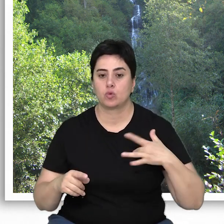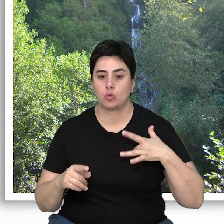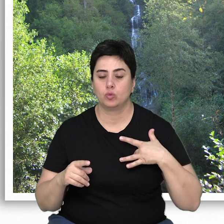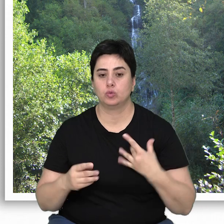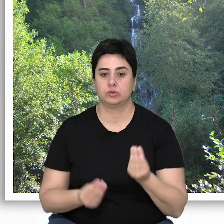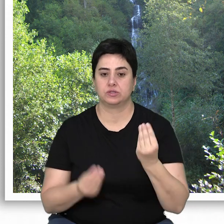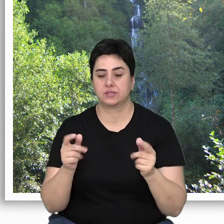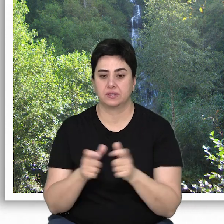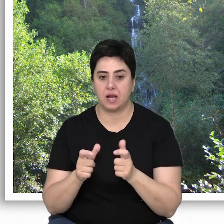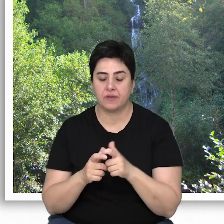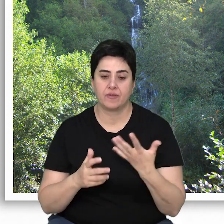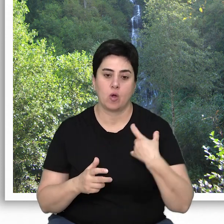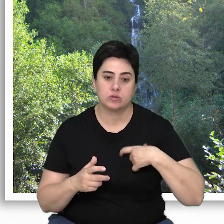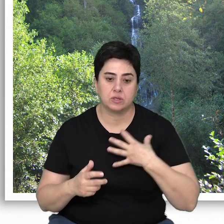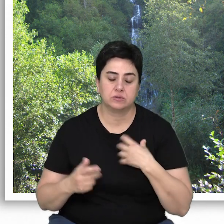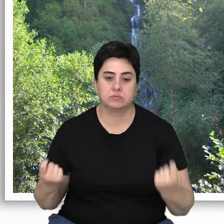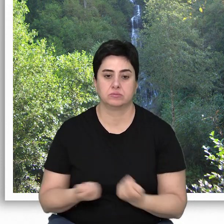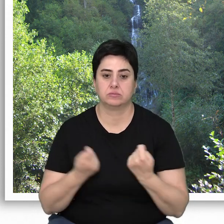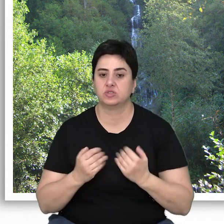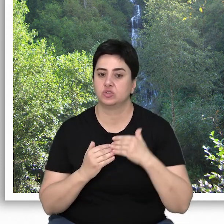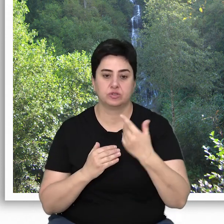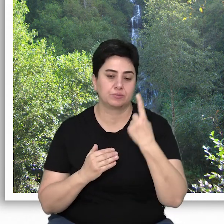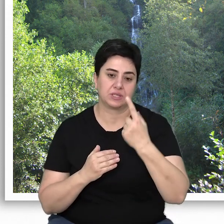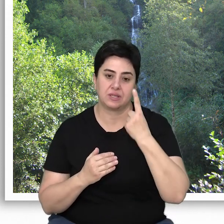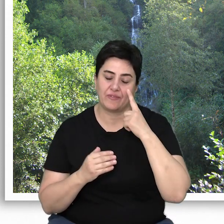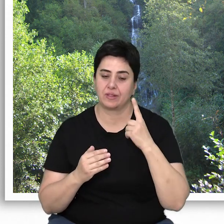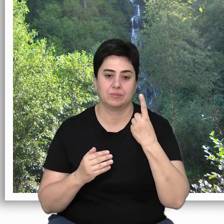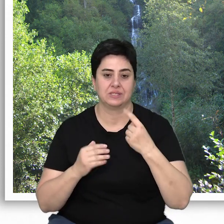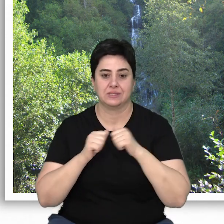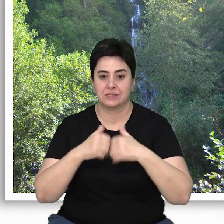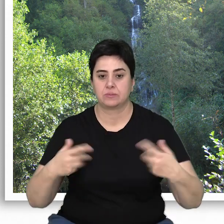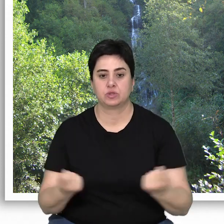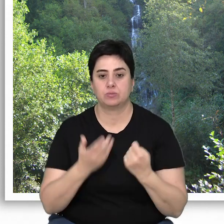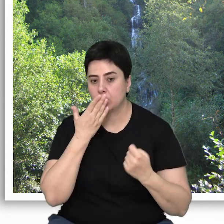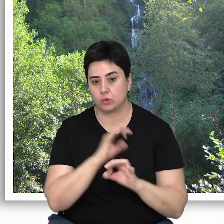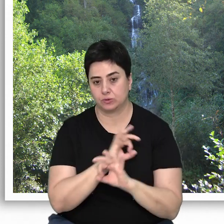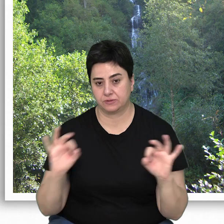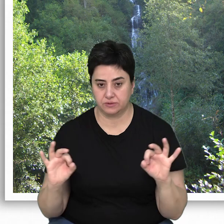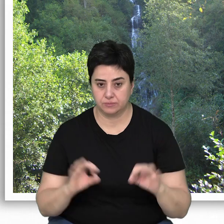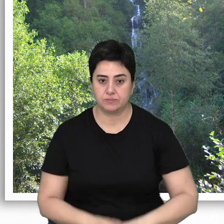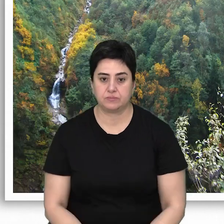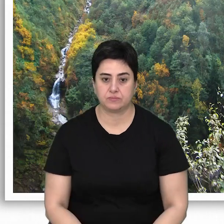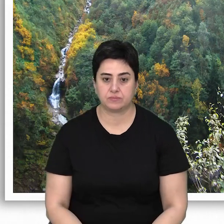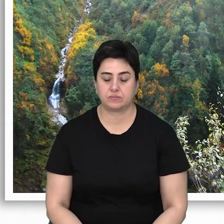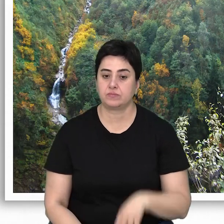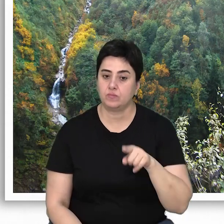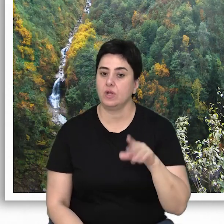gönüllü kuruluşlar ve kişisel gayretler dışında bu konuda sistematik bir çalışma yapılamamıştır.